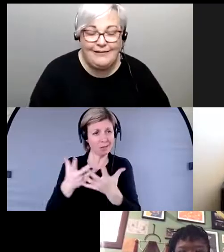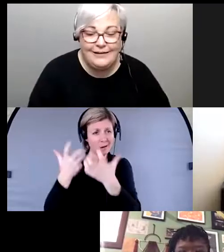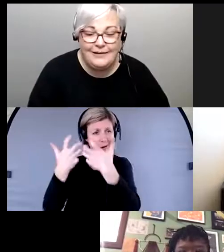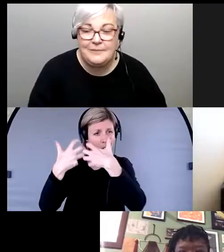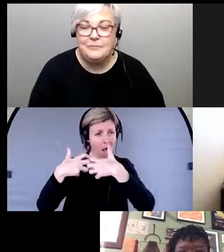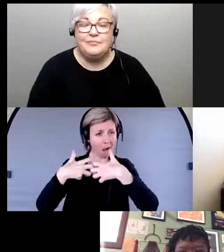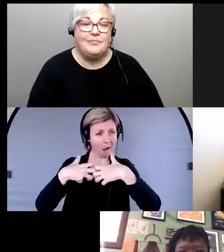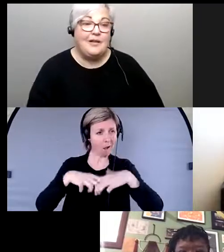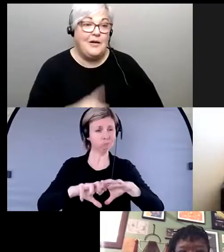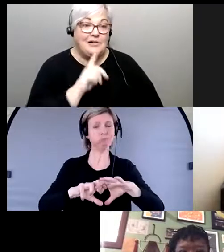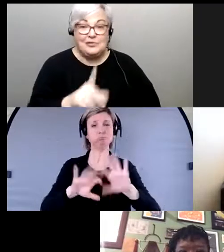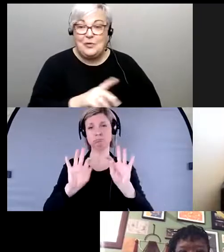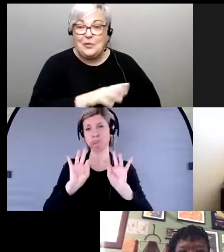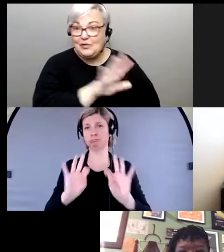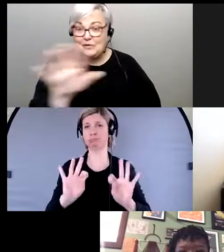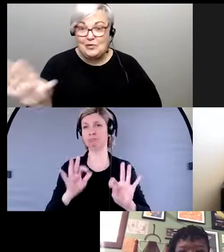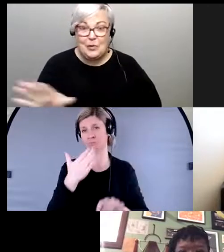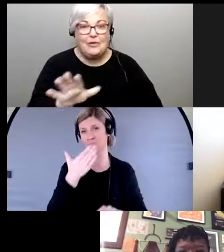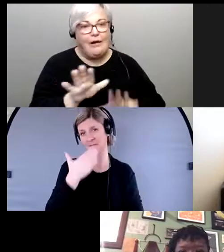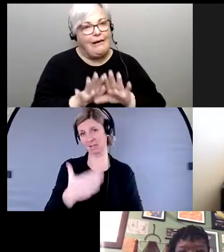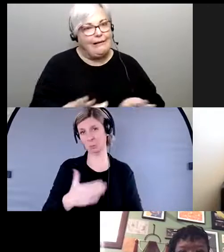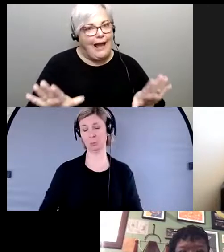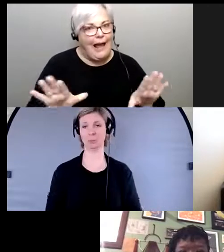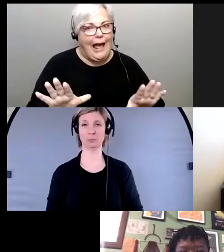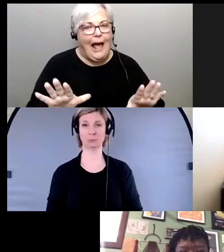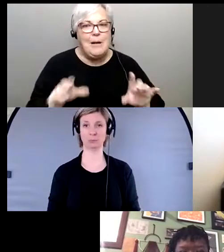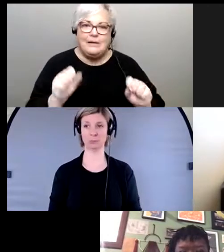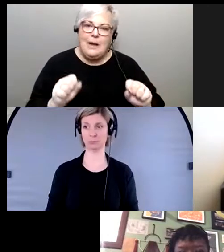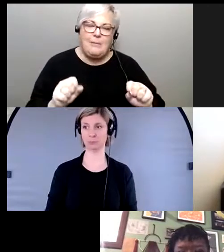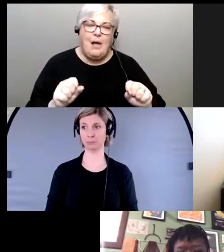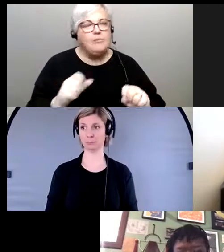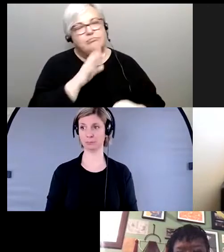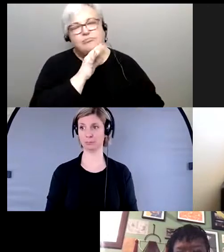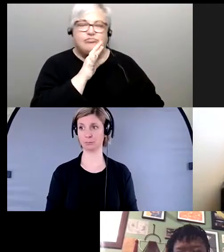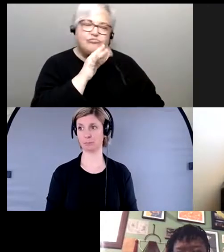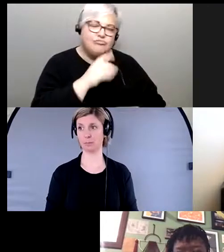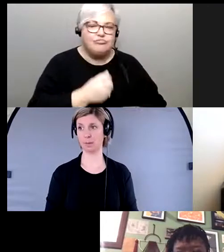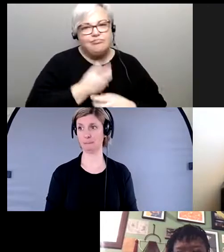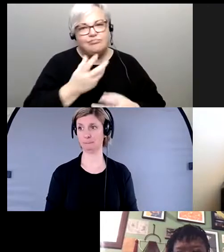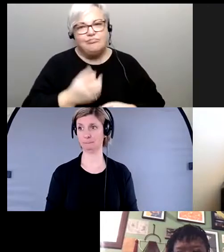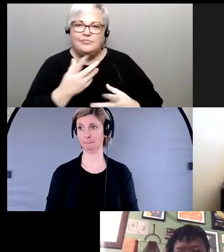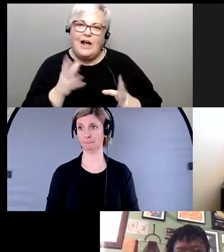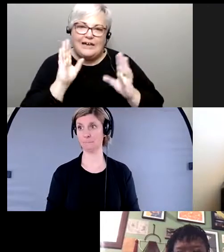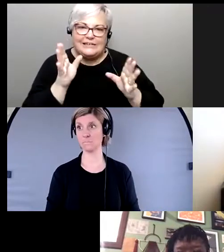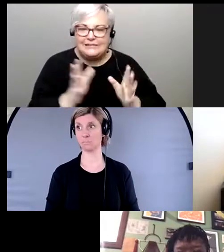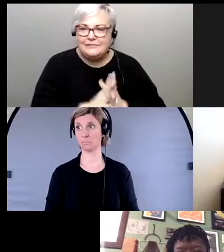vous êtes assurée que tout le monde puisse être calme et puisse participer et être attentif et donc